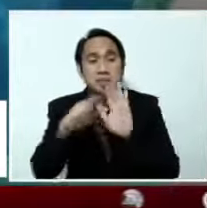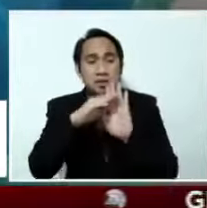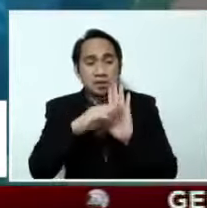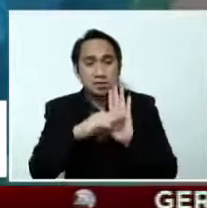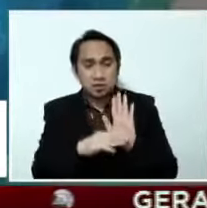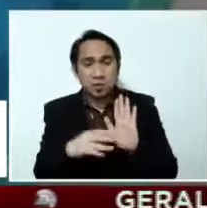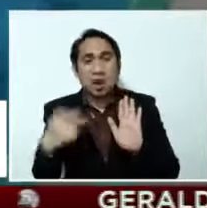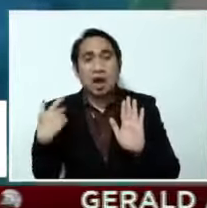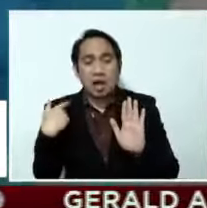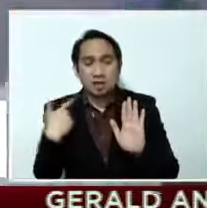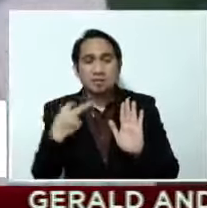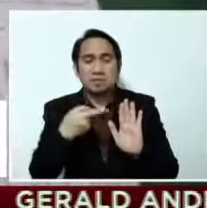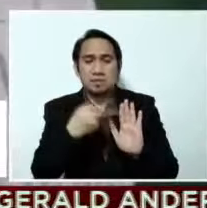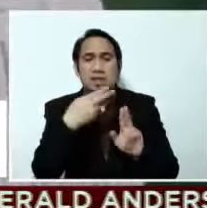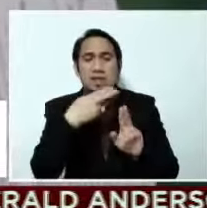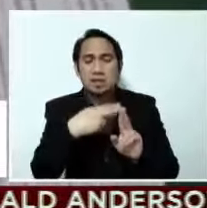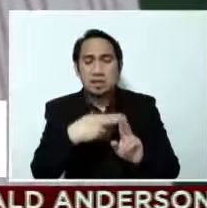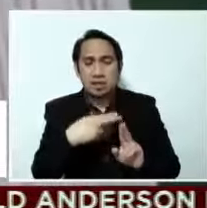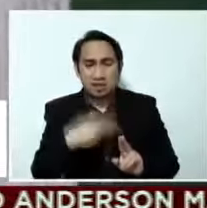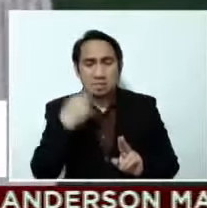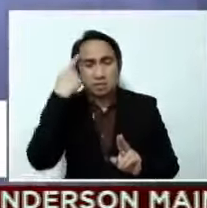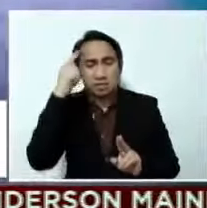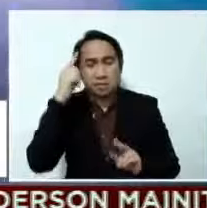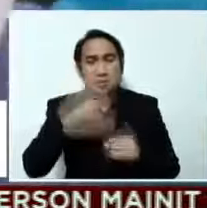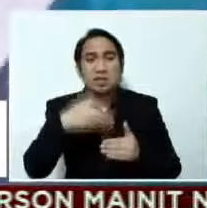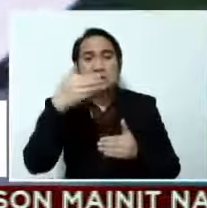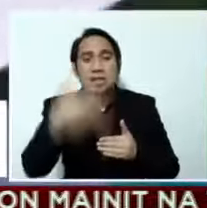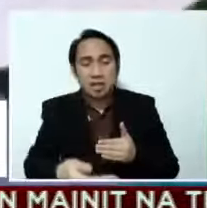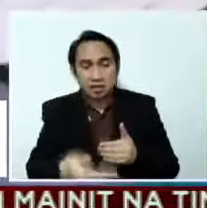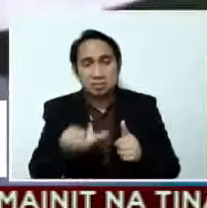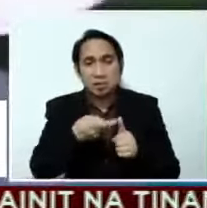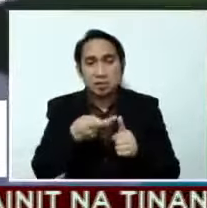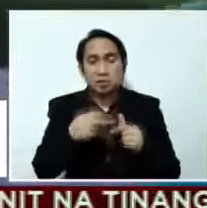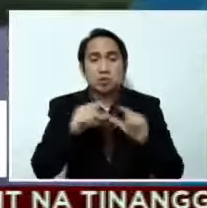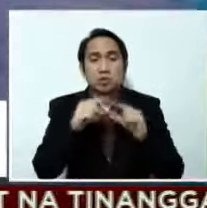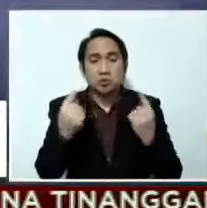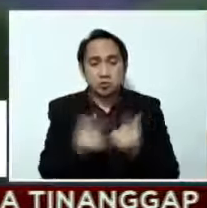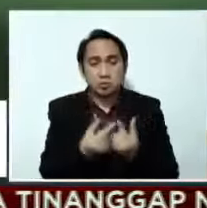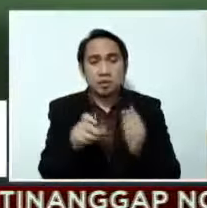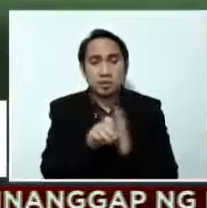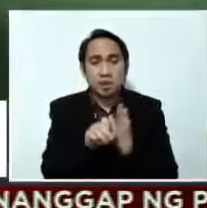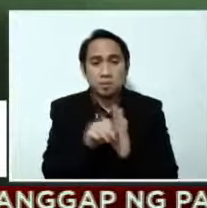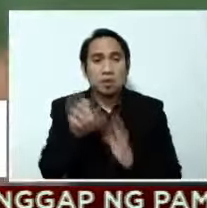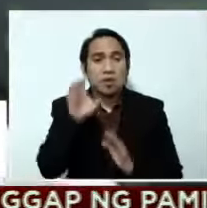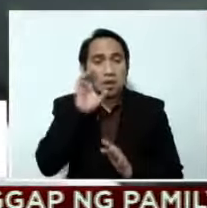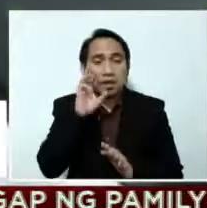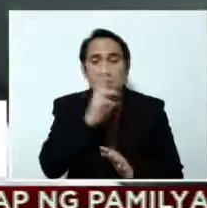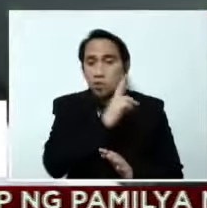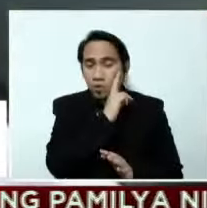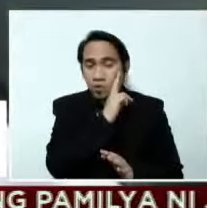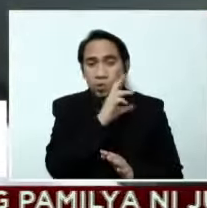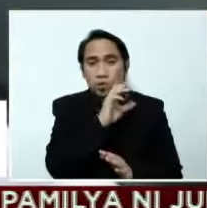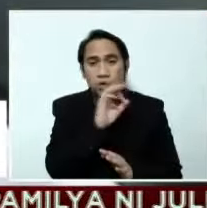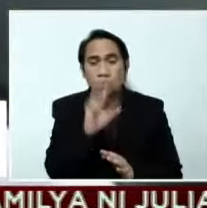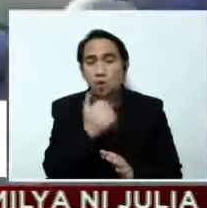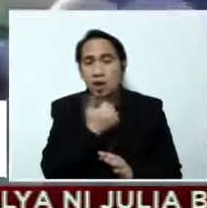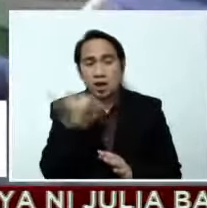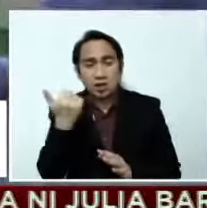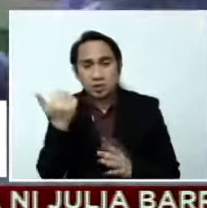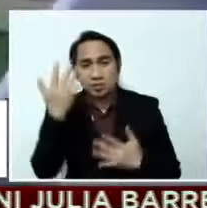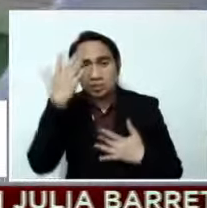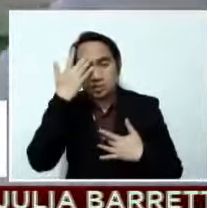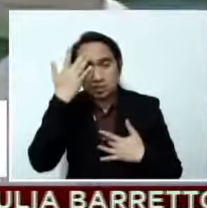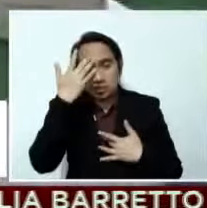mga pangalan na mga kwalipikado sa susunod na priority group tulad ng senior citizens at mga may comorbidity o iba pang sakit.